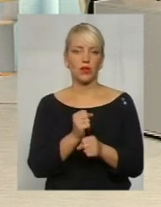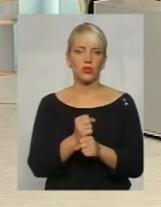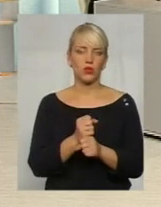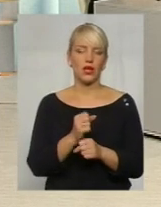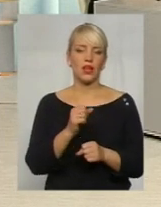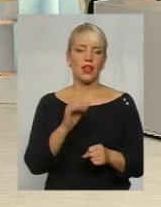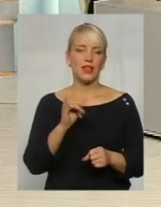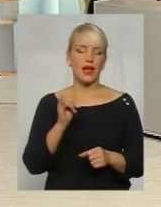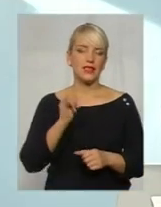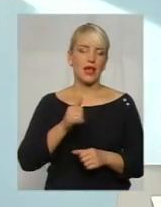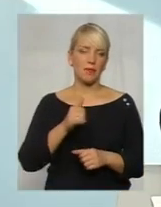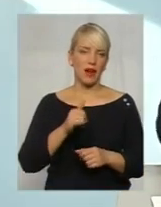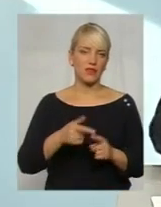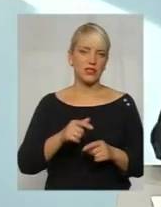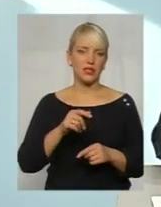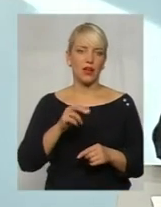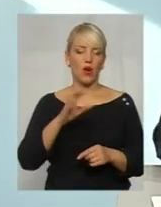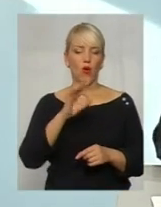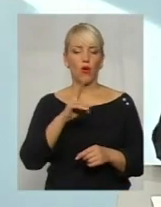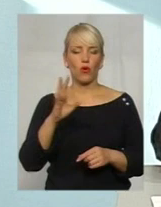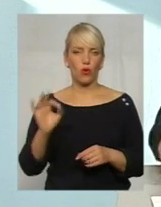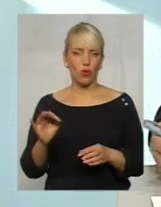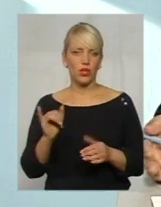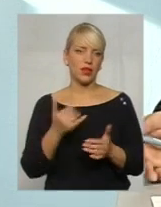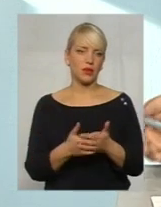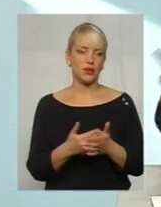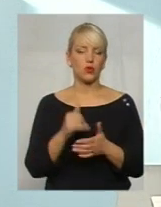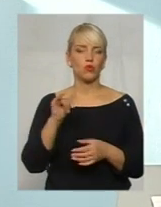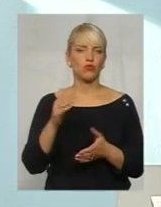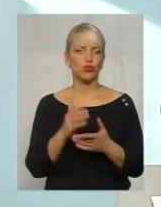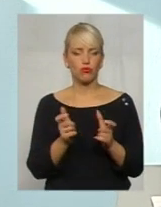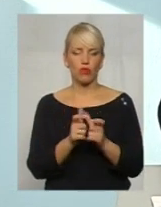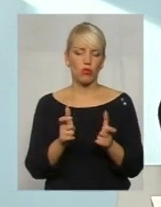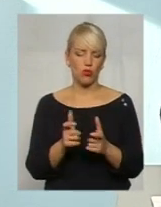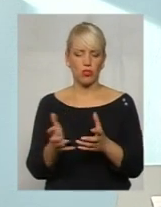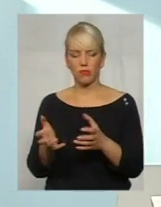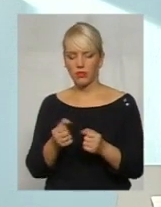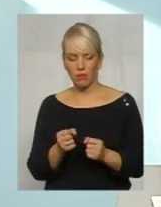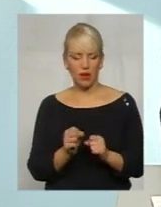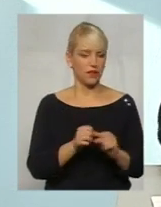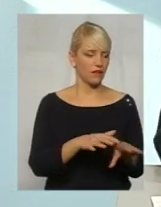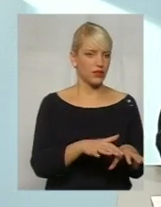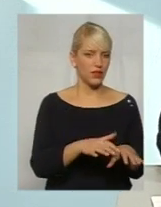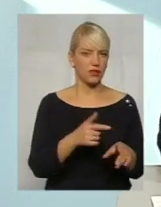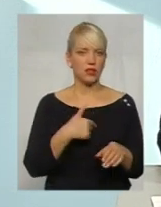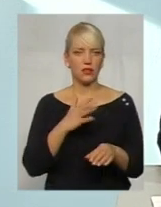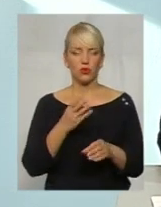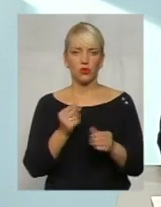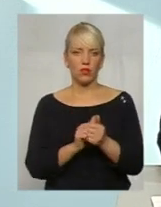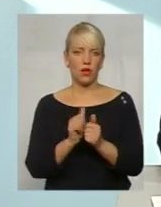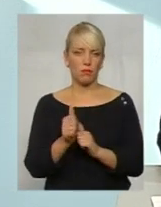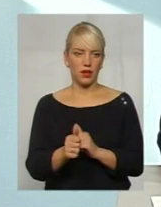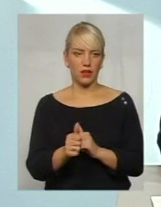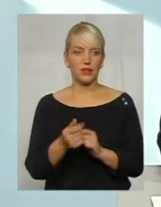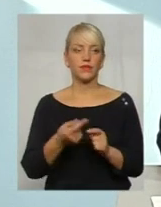наприклад, ВОК чи ОКО, і він має можливість талонами забрати, віддати, і от не тільки гроші наперед. Ну, і,